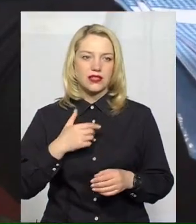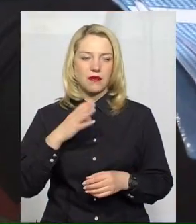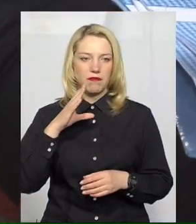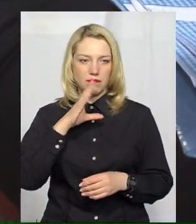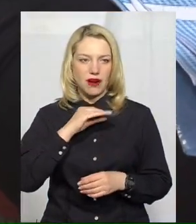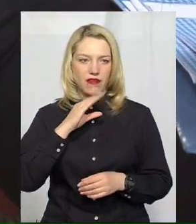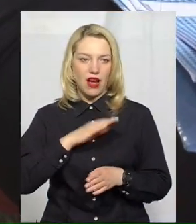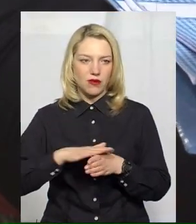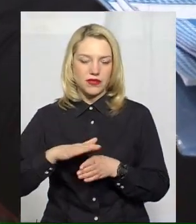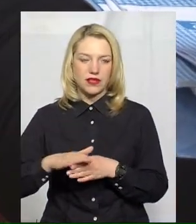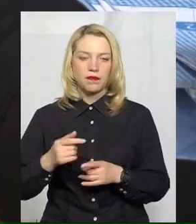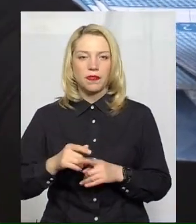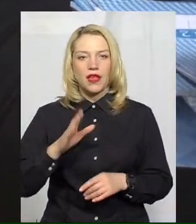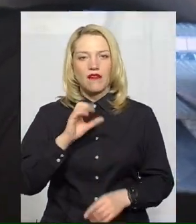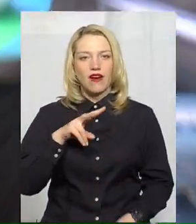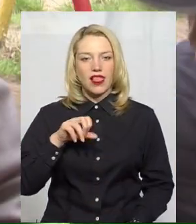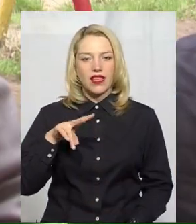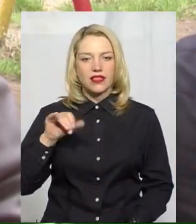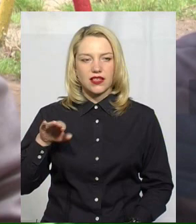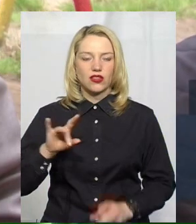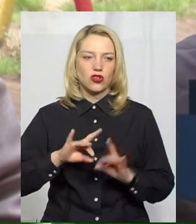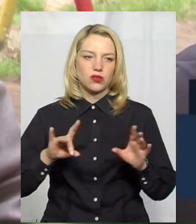Валентин розповідає, які його улюблені предмети.